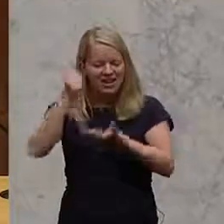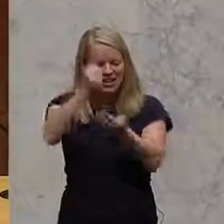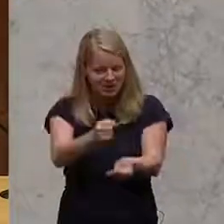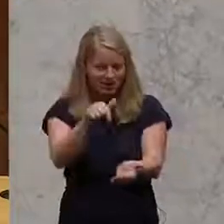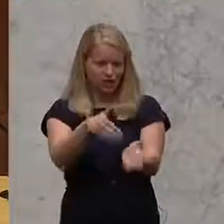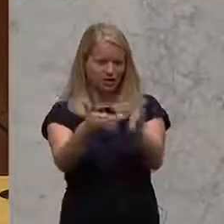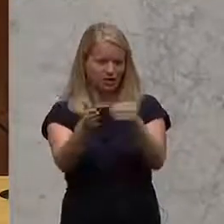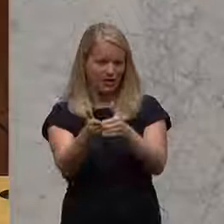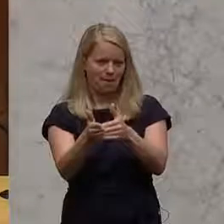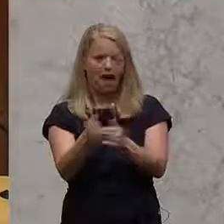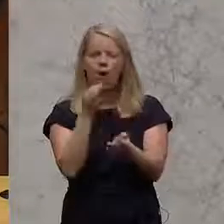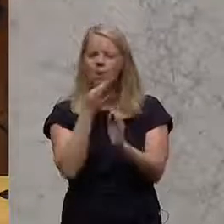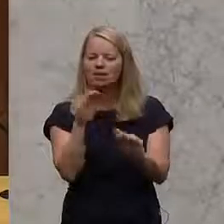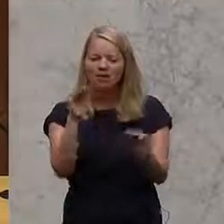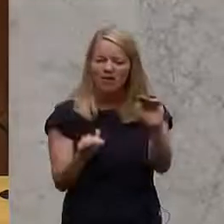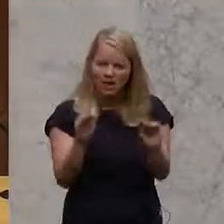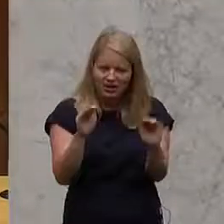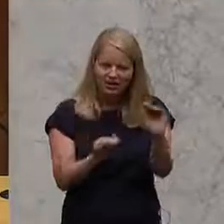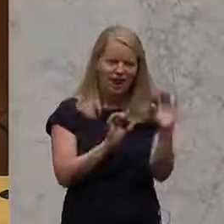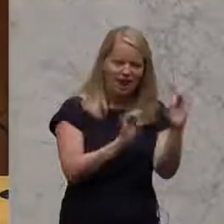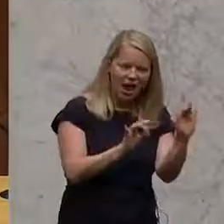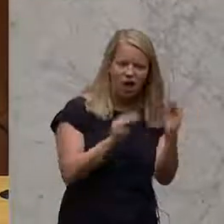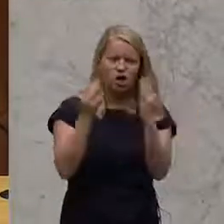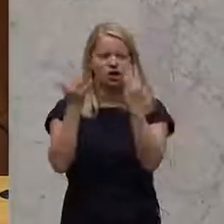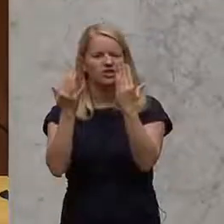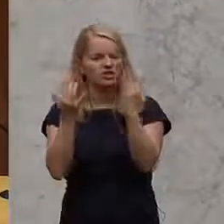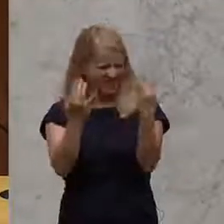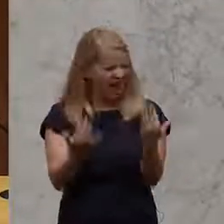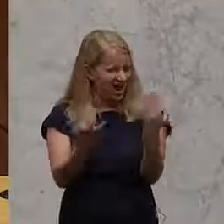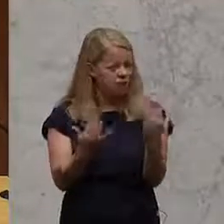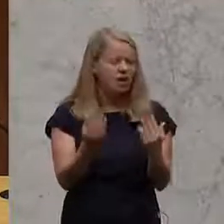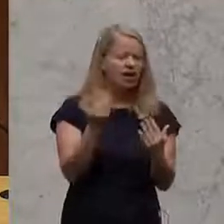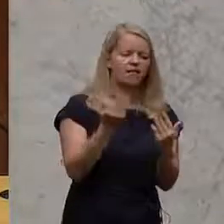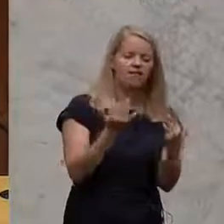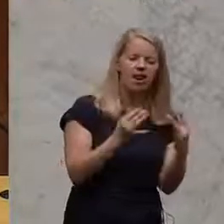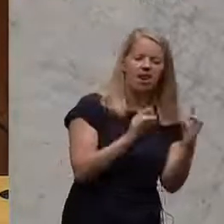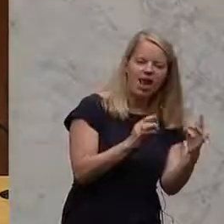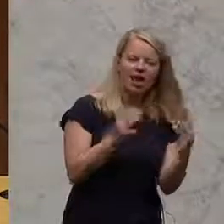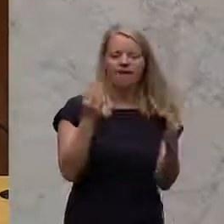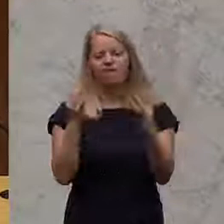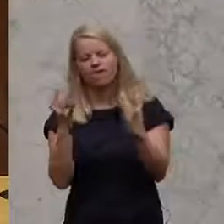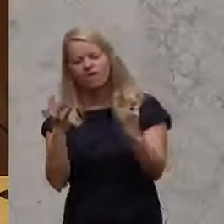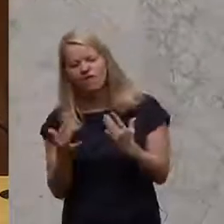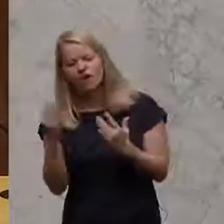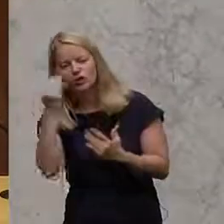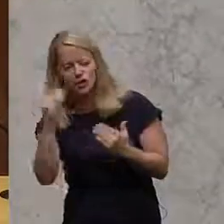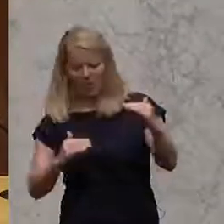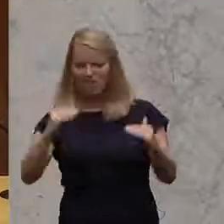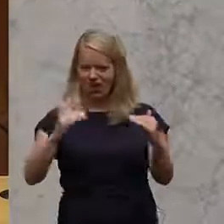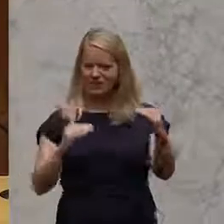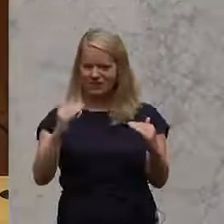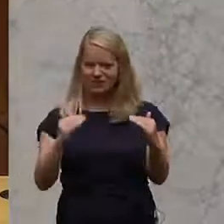haben auch besseres Verhältnis zwischen Schülerinnen und Lehrern als wir in Österreich. Wir müssen diese Schülerinnen und Lehrer